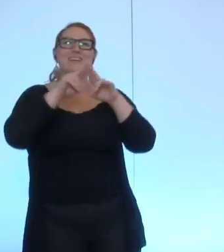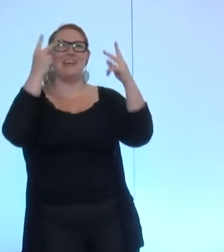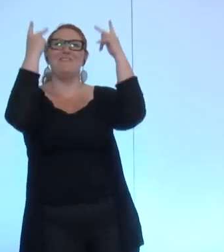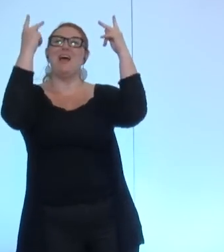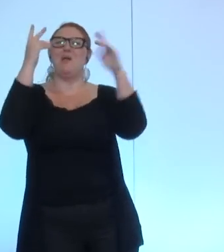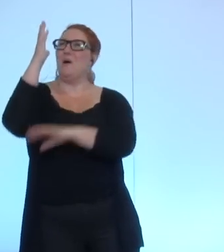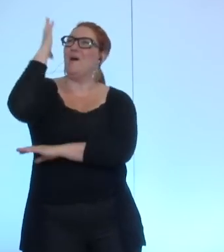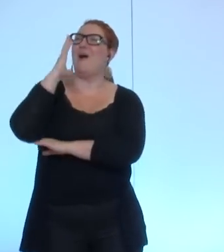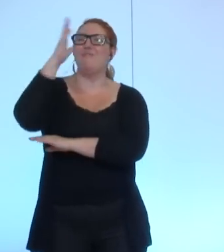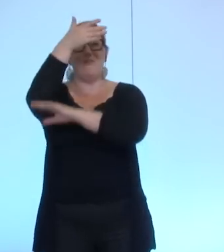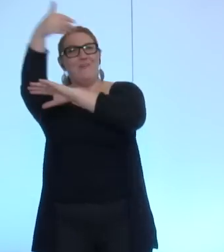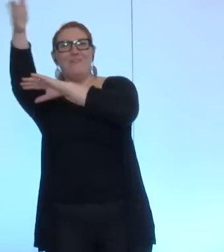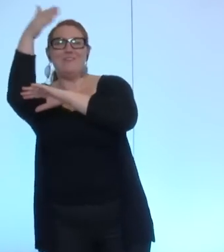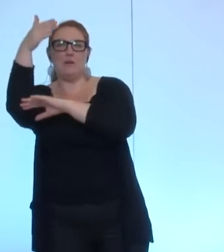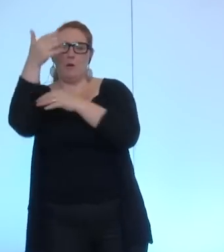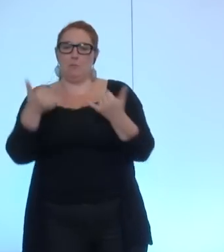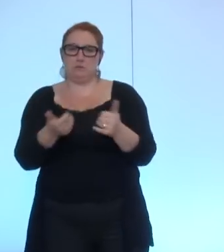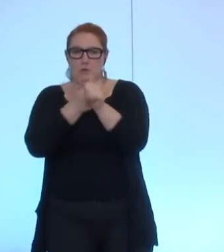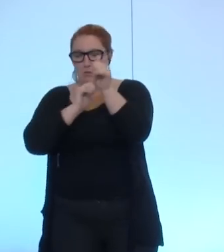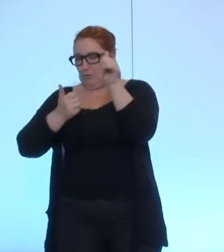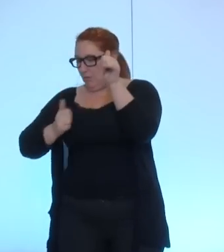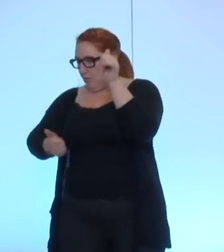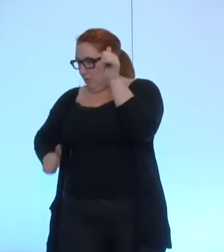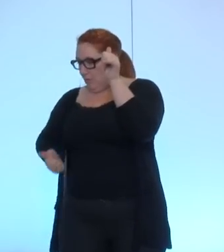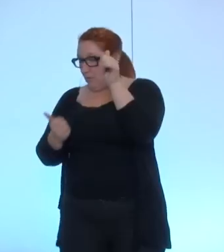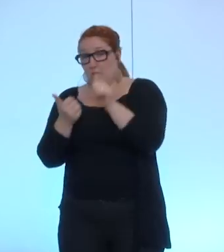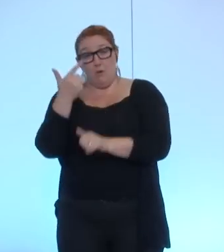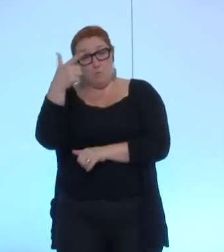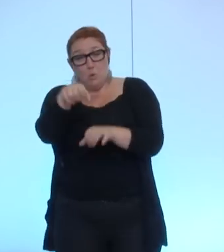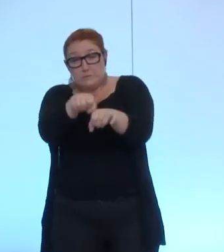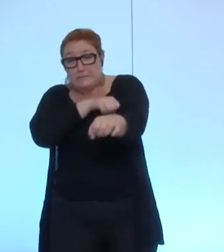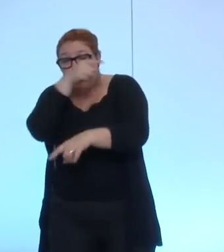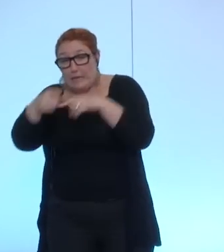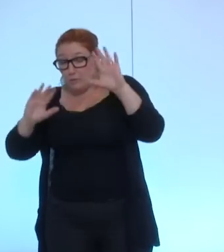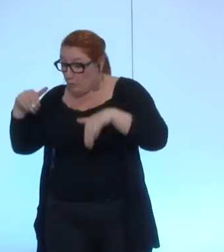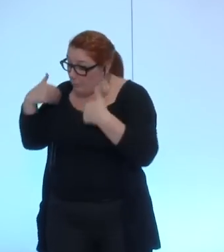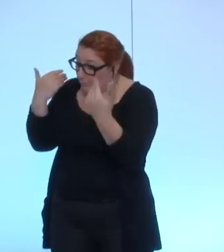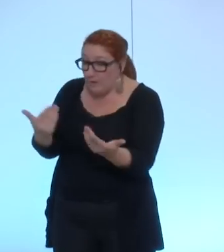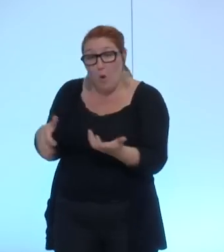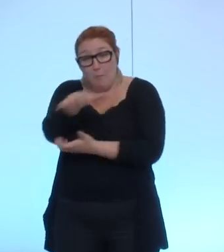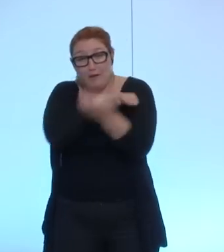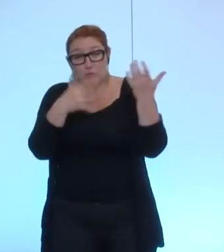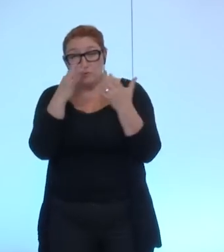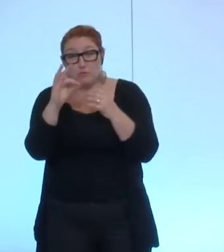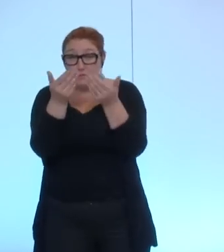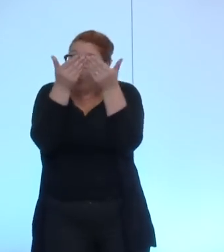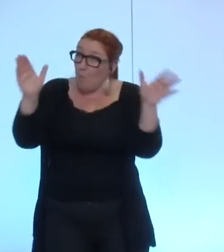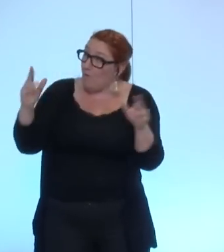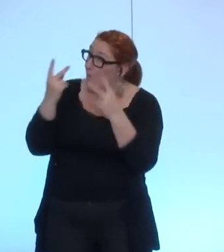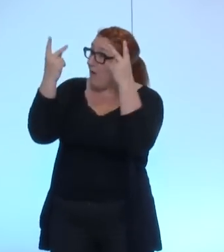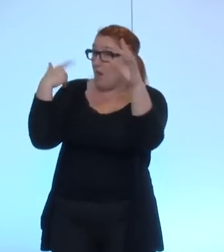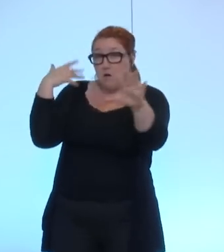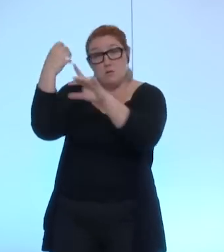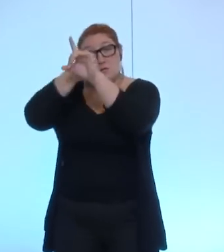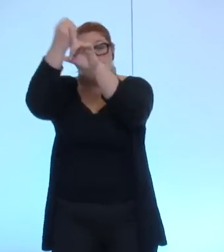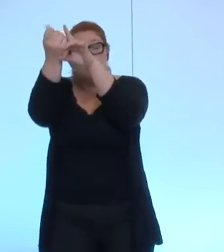et cela a été rappelé apporté au long de son histoire depuis deux siècles et demi et la révolution française force est de